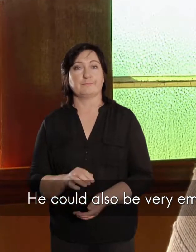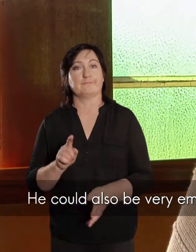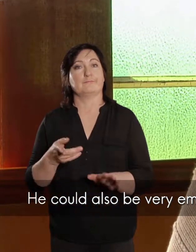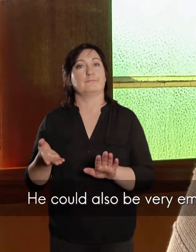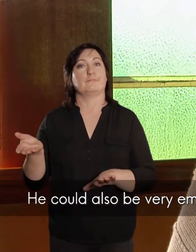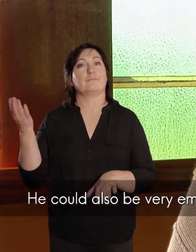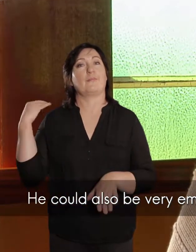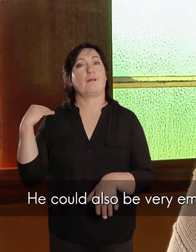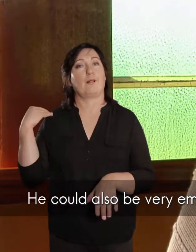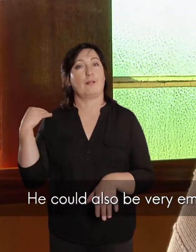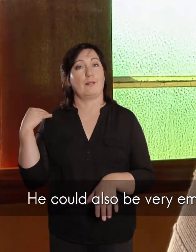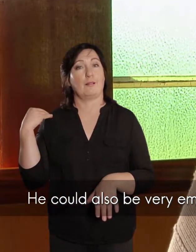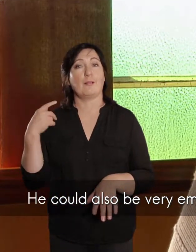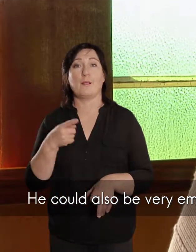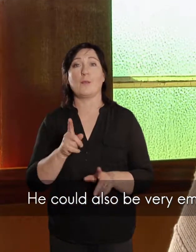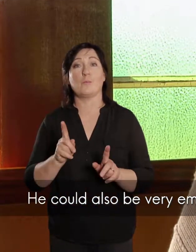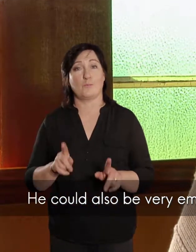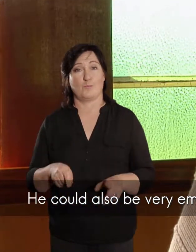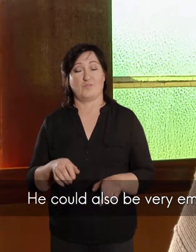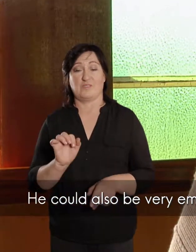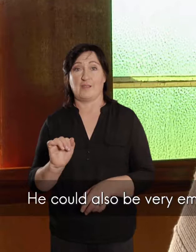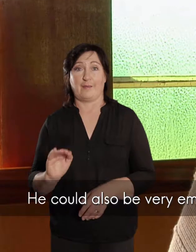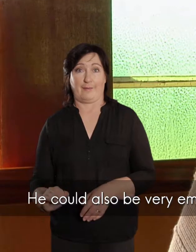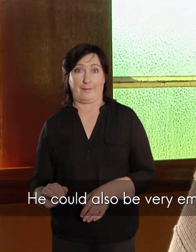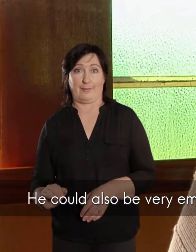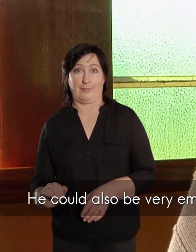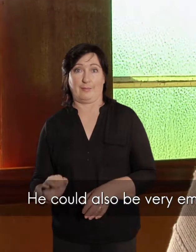en desties moes hy afstand doen van sy kind.